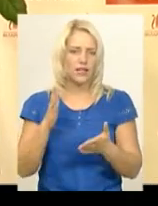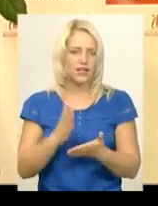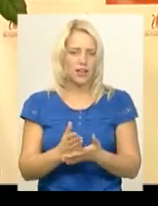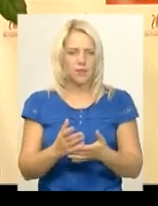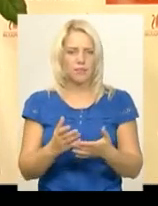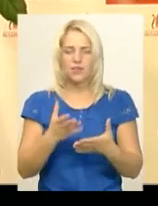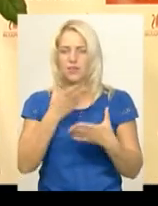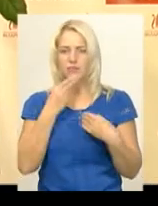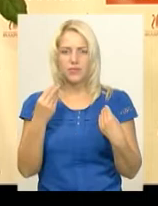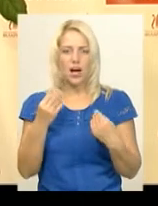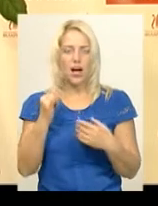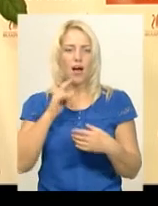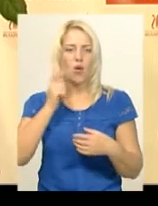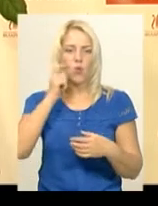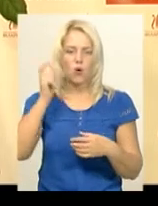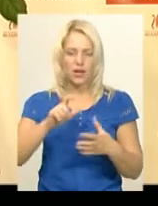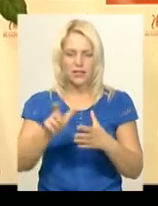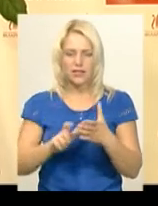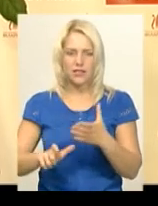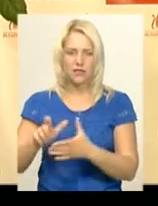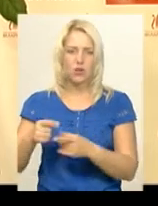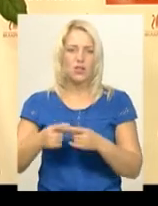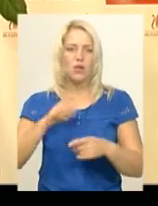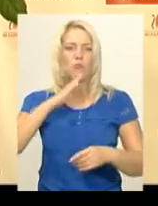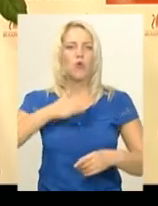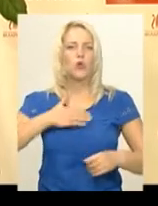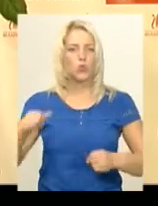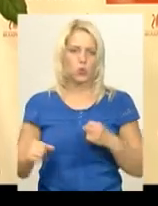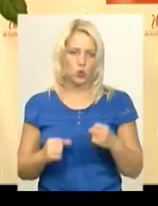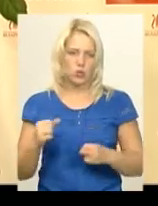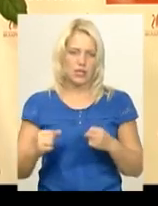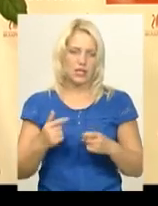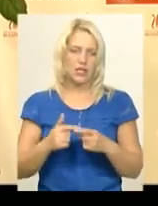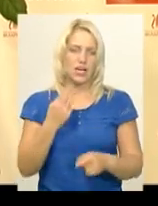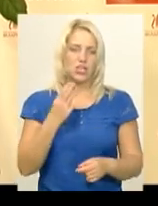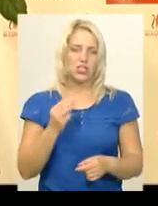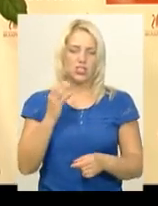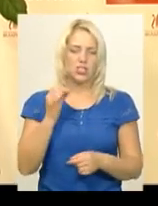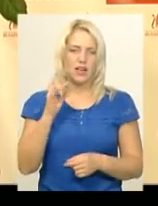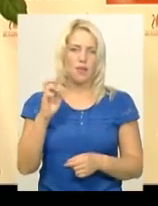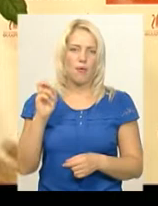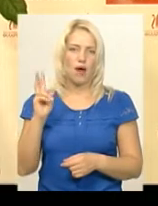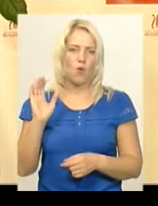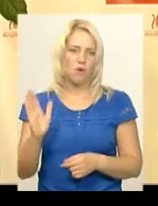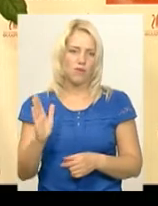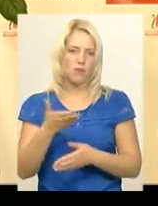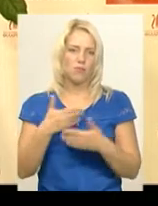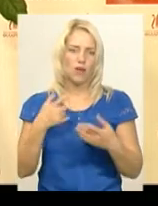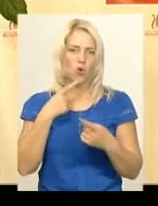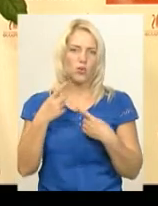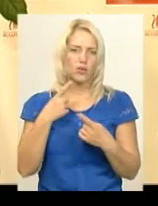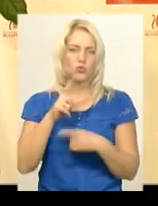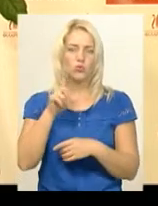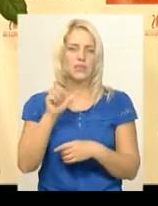А українські твори – це мої друзі, значить, композитори – це мої друзі. З Ігром Шабаковим ми комунікуємо з початку 90